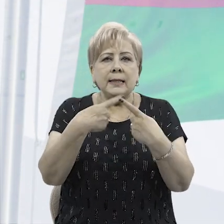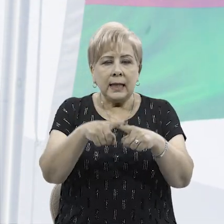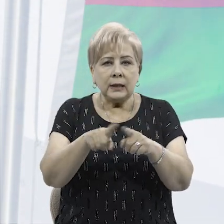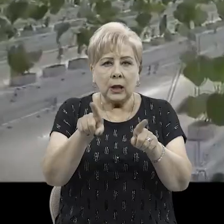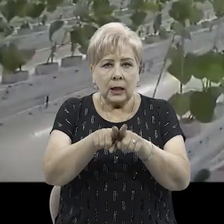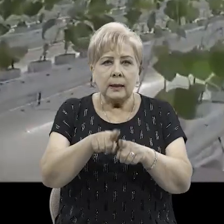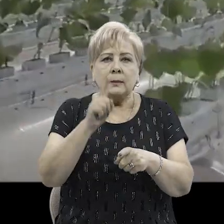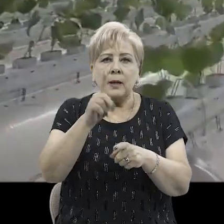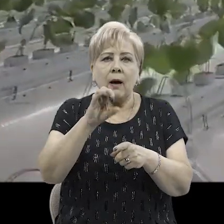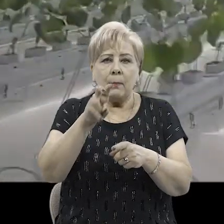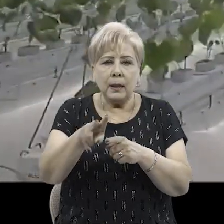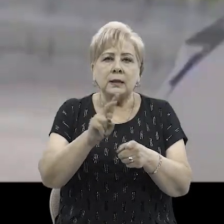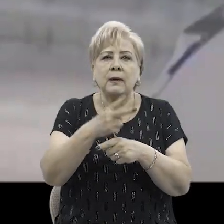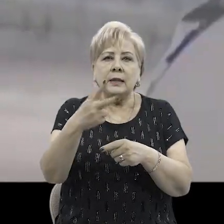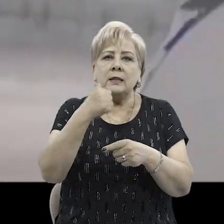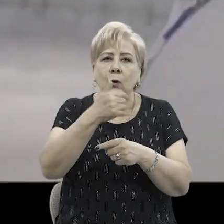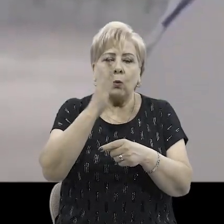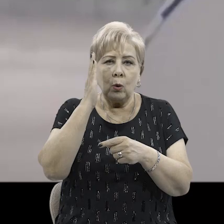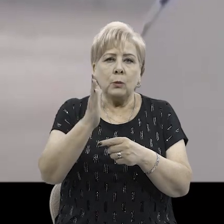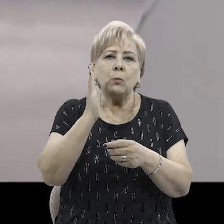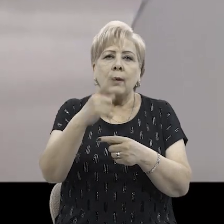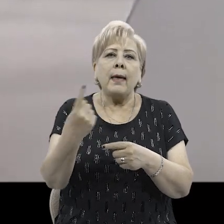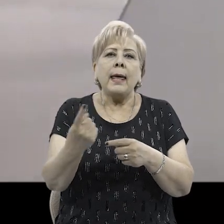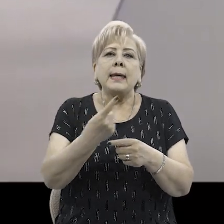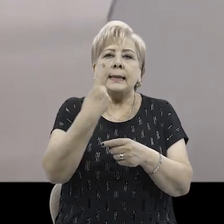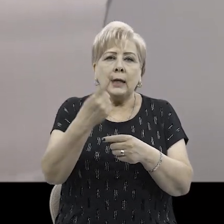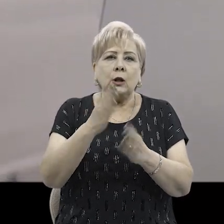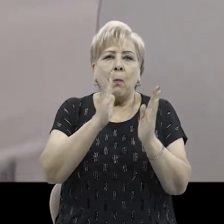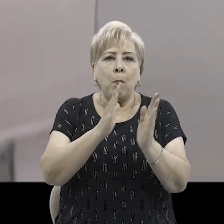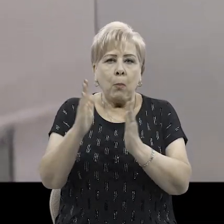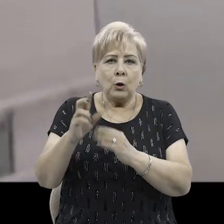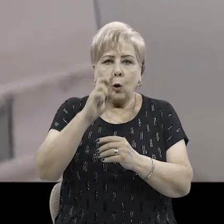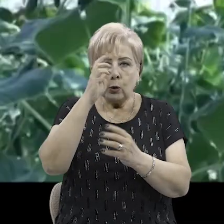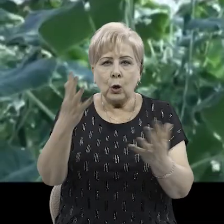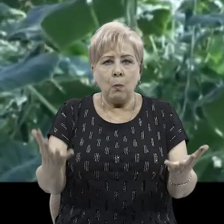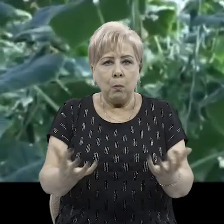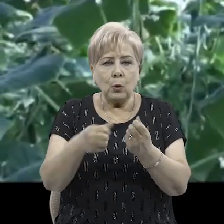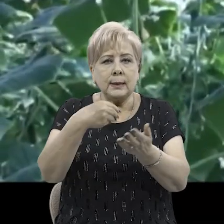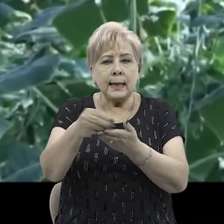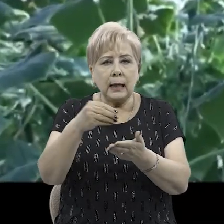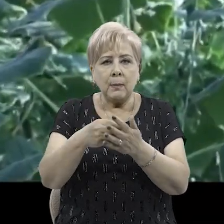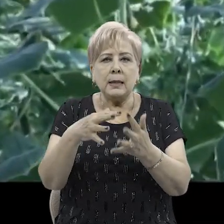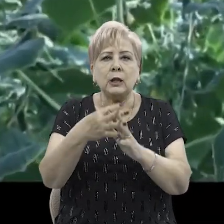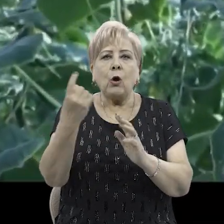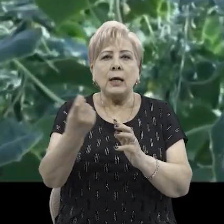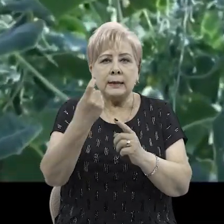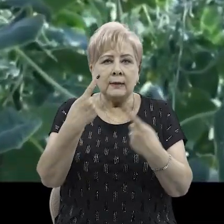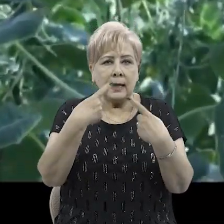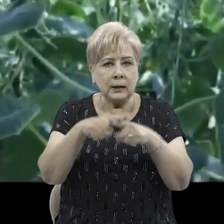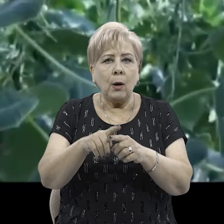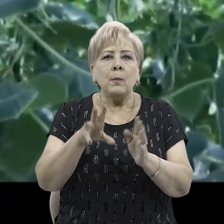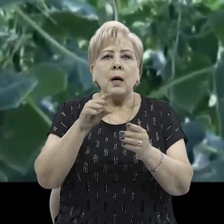с 1 апреля 2023 года будет введен единый порядок государственной поддержки – закупки сельскохозяйственной техники,